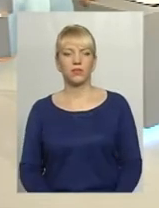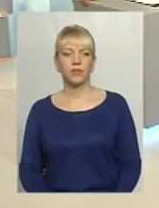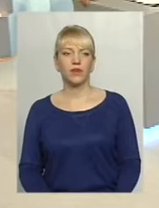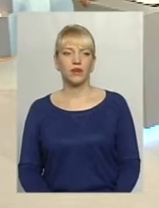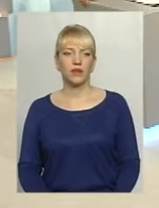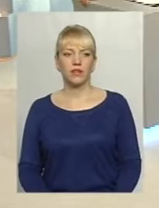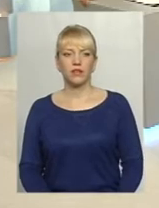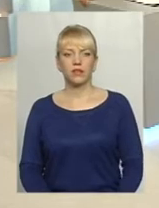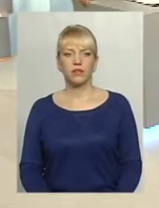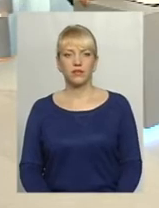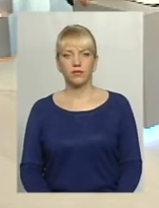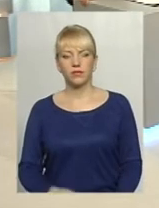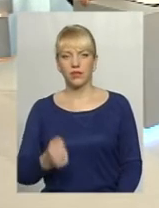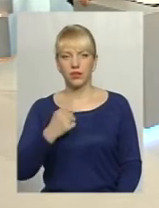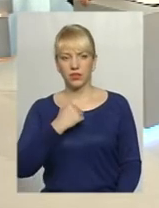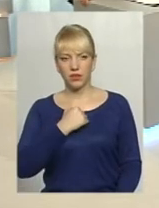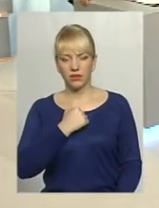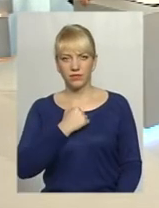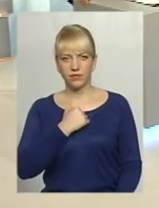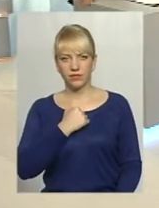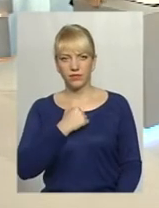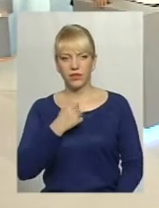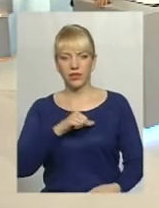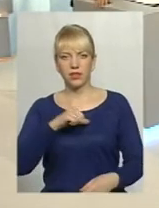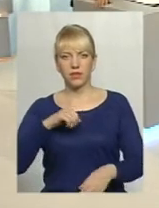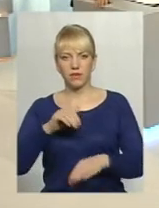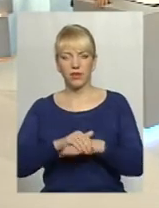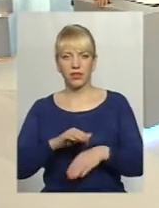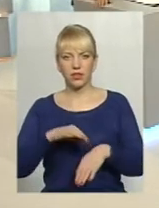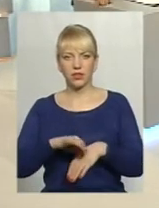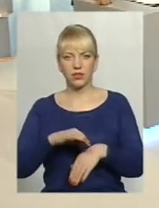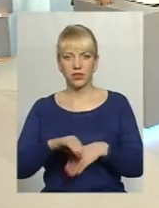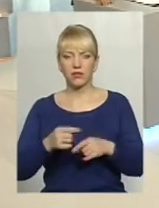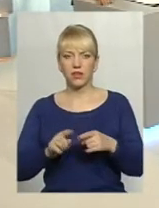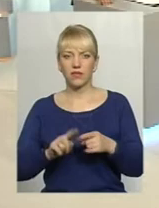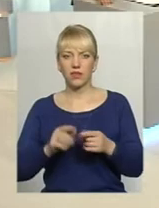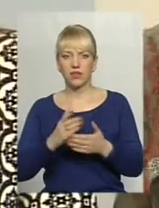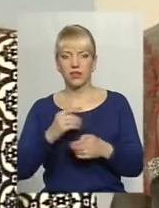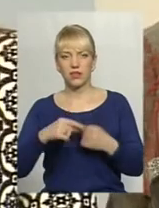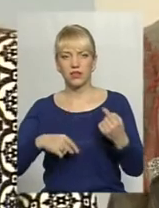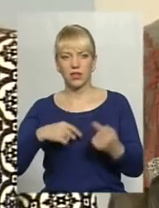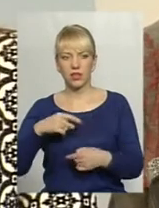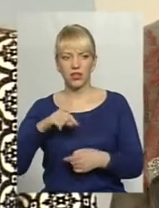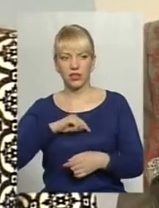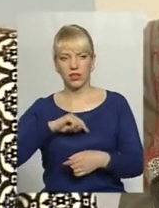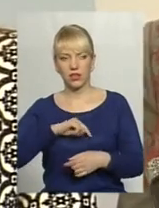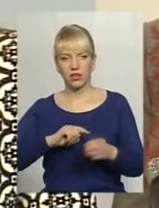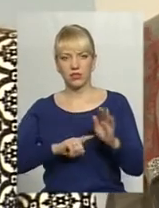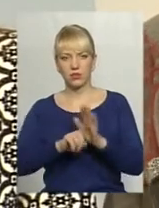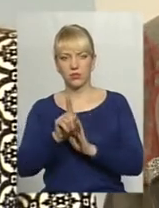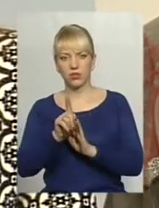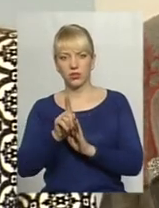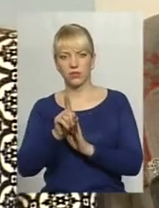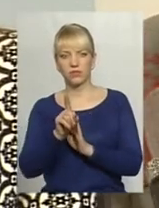говорити, на жаль, цей сам факт насильства, він дійсно носить циклічний характер. Спочатку,